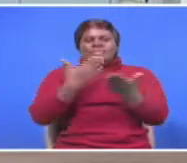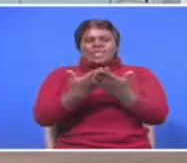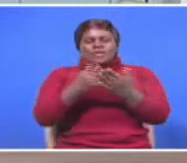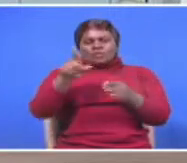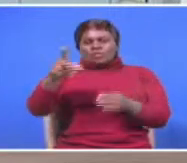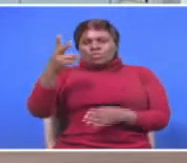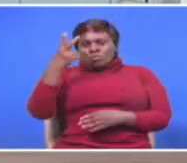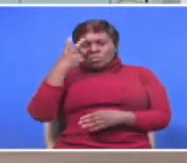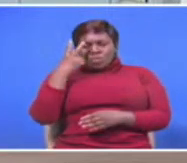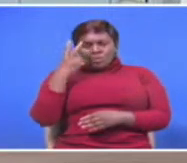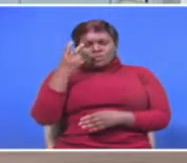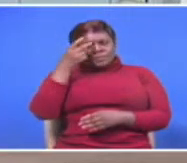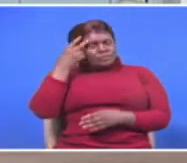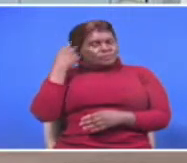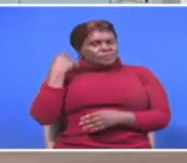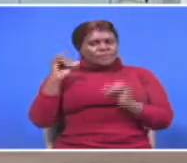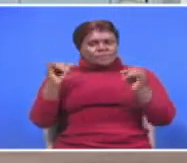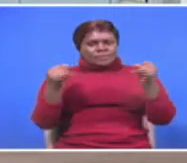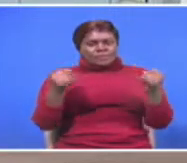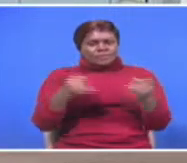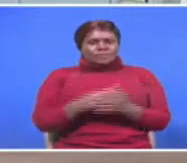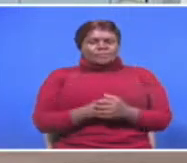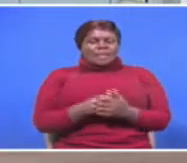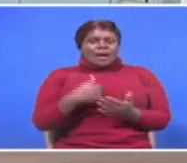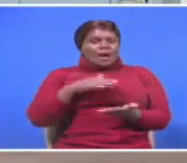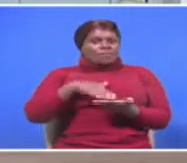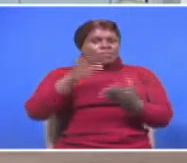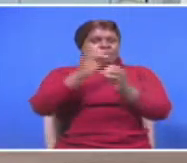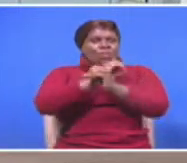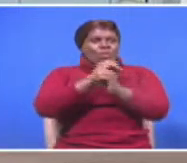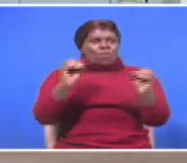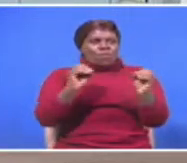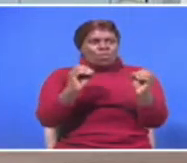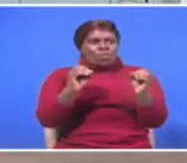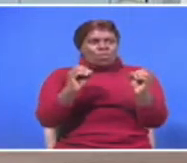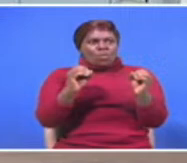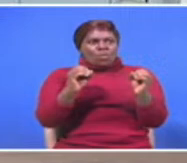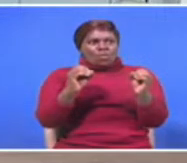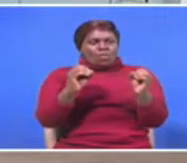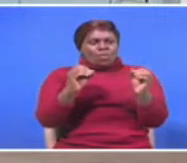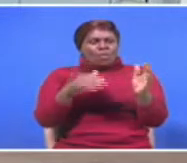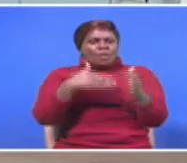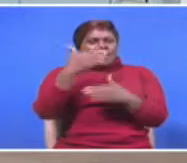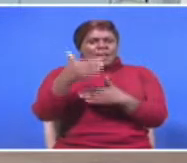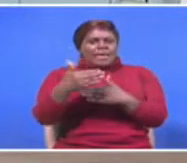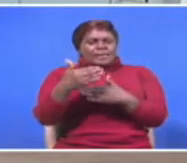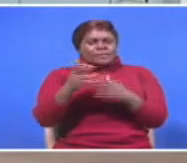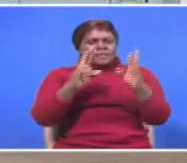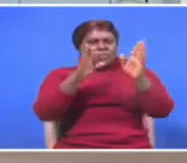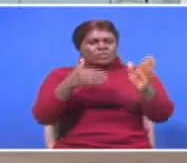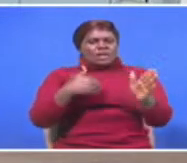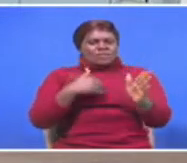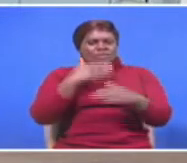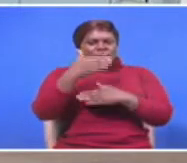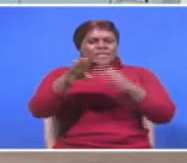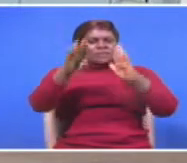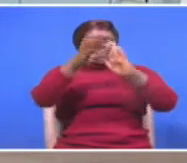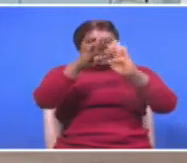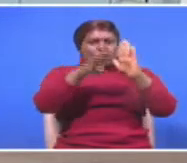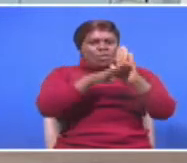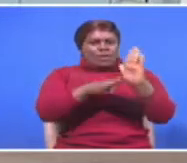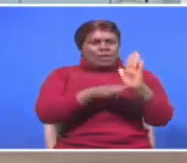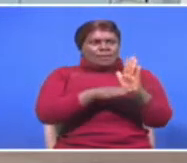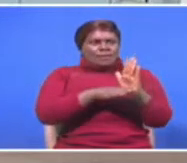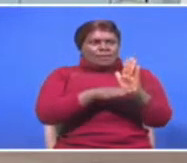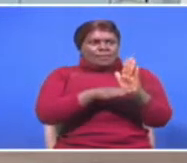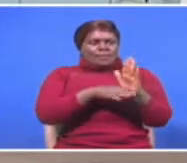kutazama tarifa zetu za dira ya wiki. Kutazamaaji sinalaziada. Na mwona mwenzangu, Brenda Zeda Radido, akindi anda anda kwa jili